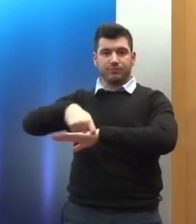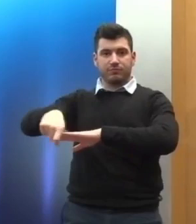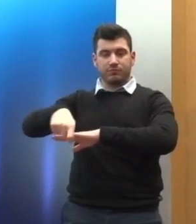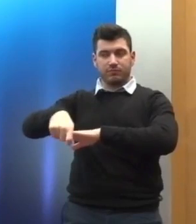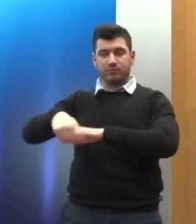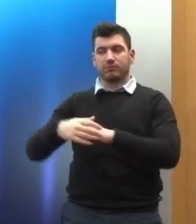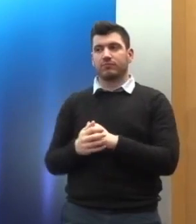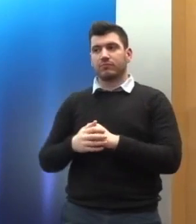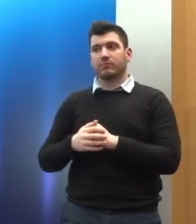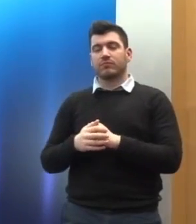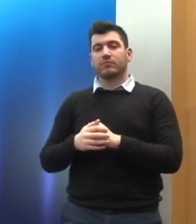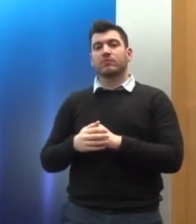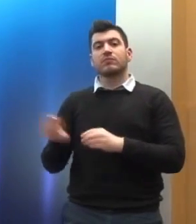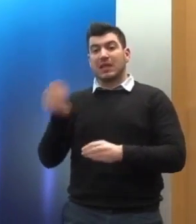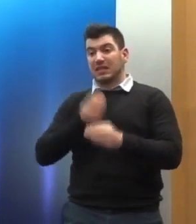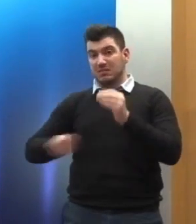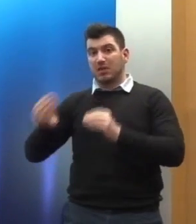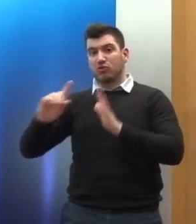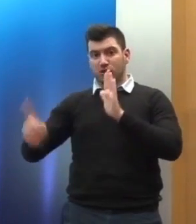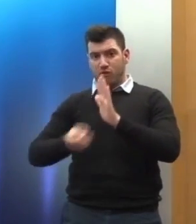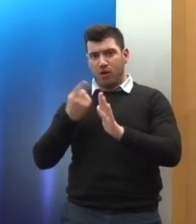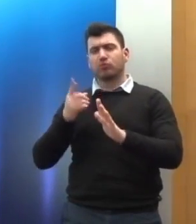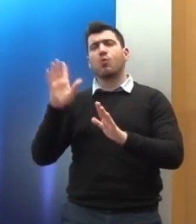προχωρώντας τις περισσότερες φορές, όχι πάντα,